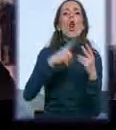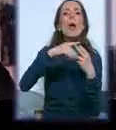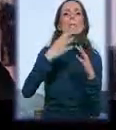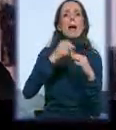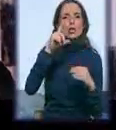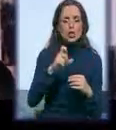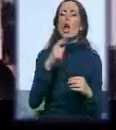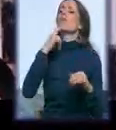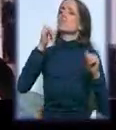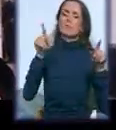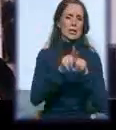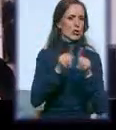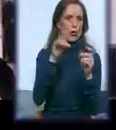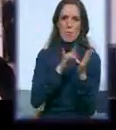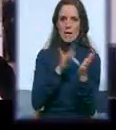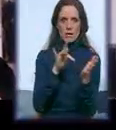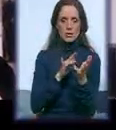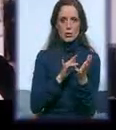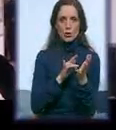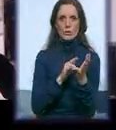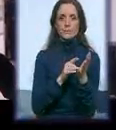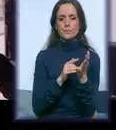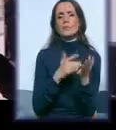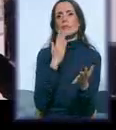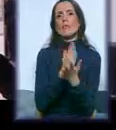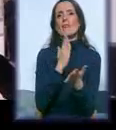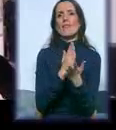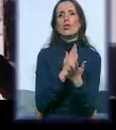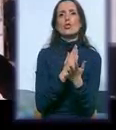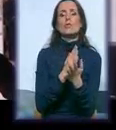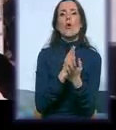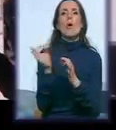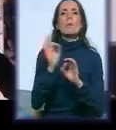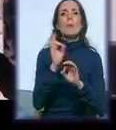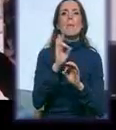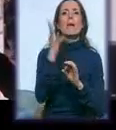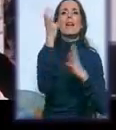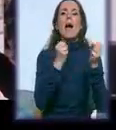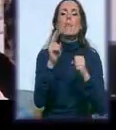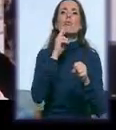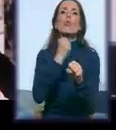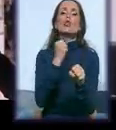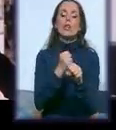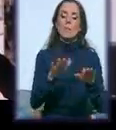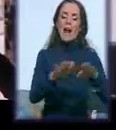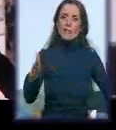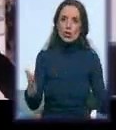već imamo i već radimo i nabavku ko će da radi štandove,